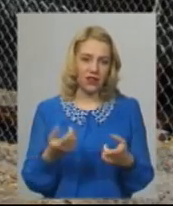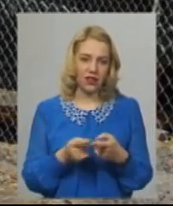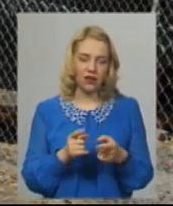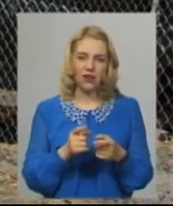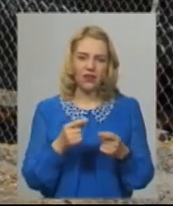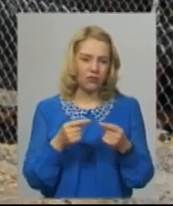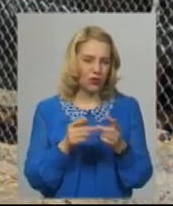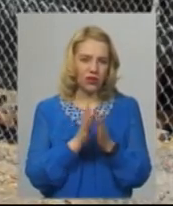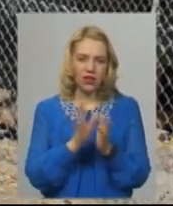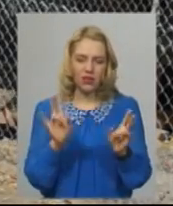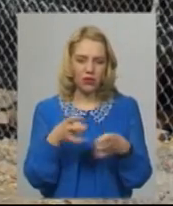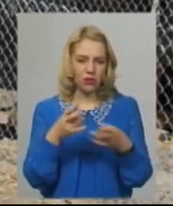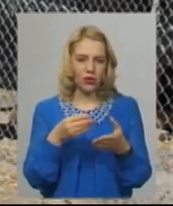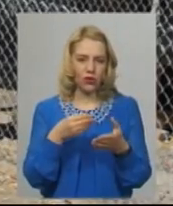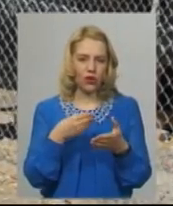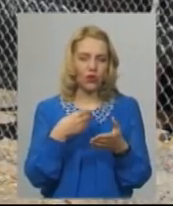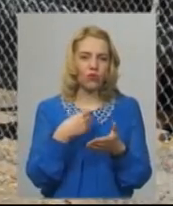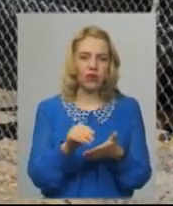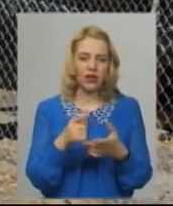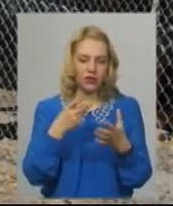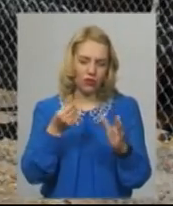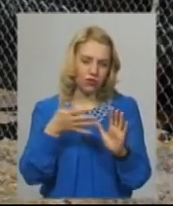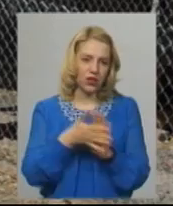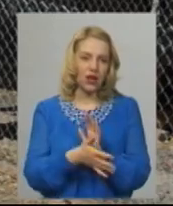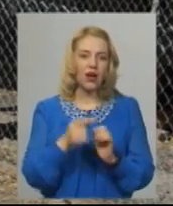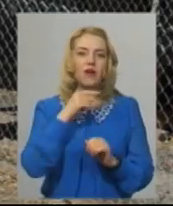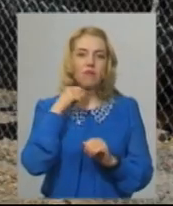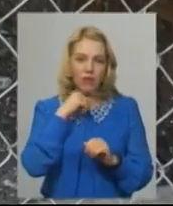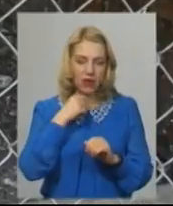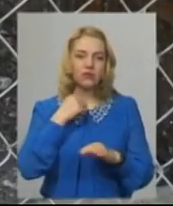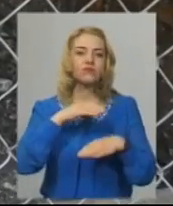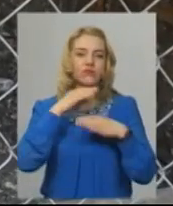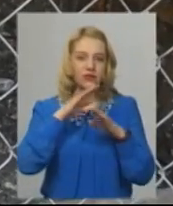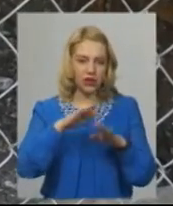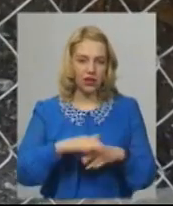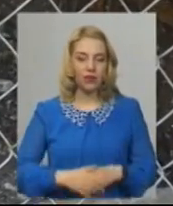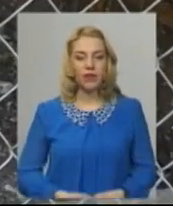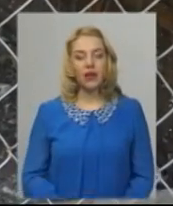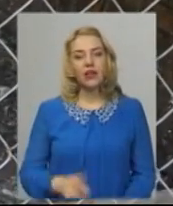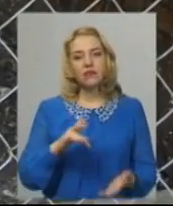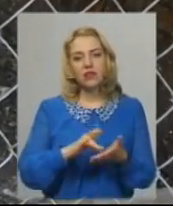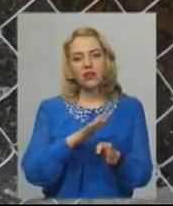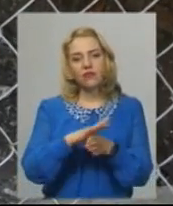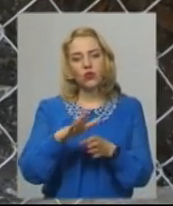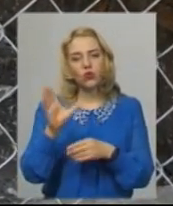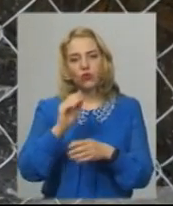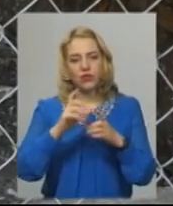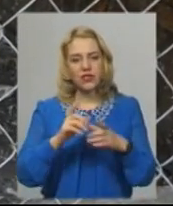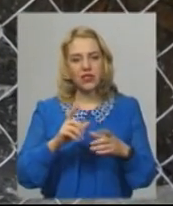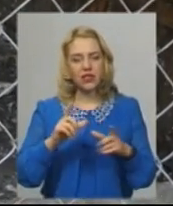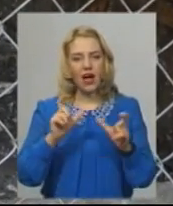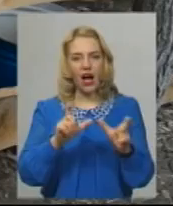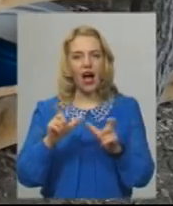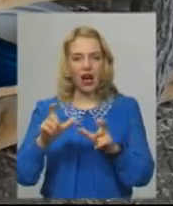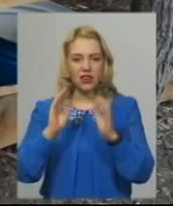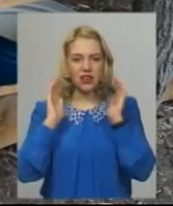не треба купляти і такі гроші вистачати. Нам м'ясну продукцію в нас вистачає. У центрі дотримуються усіх карантинних вимог, каже